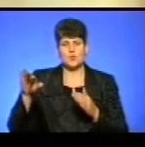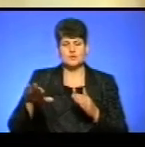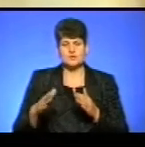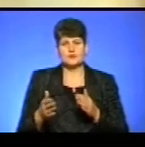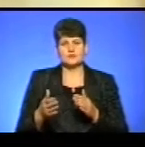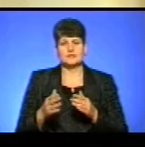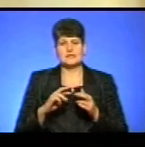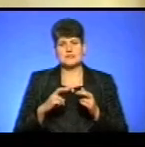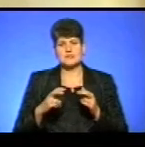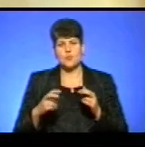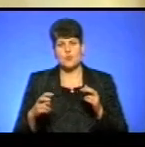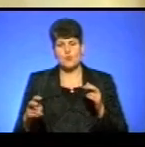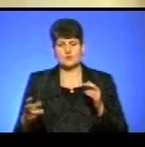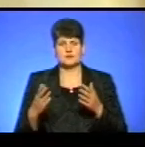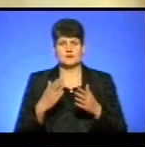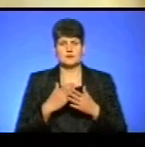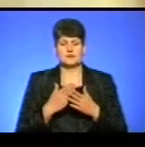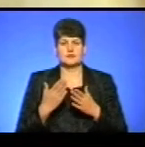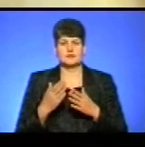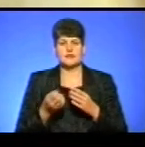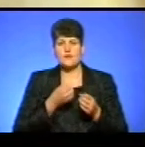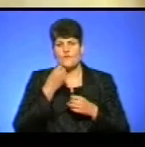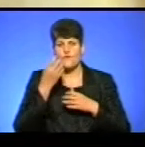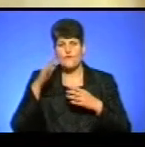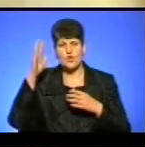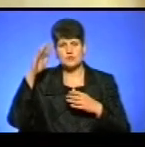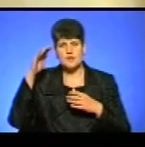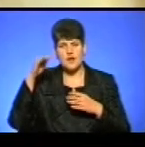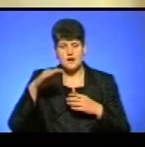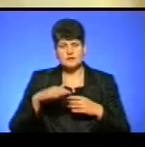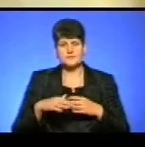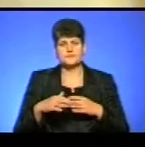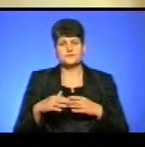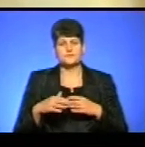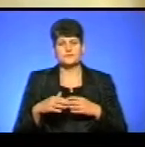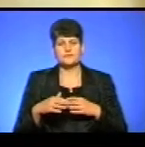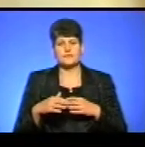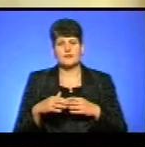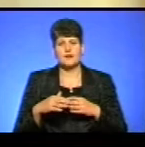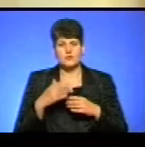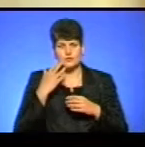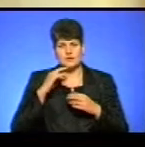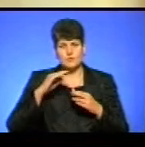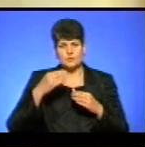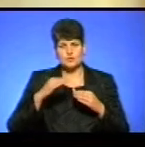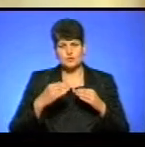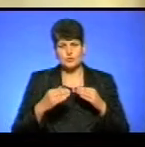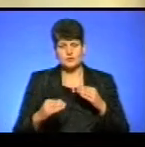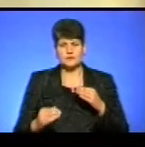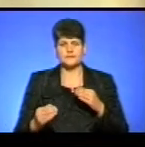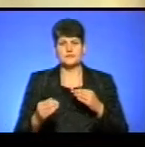оці такі сходи, де фонтан, ось так, коли по сходах вода біжить,